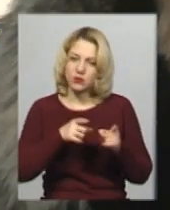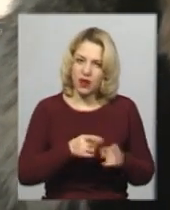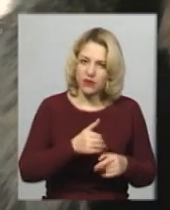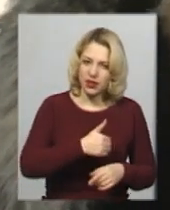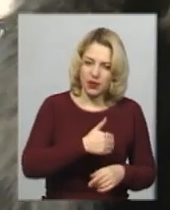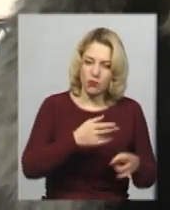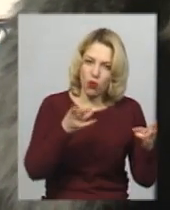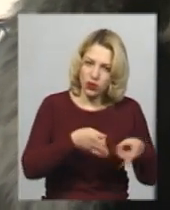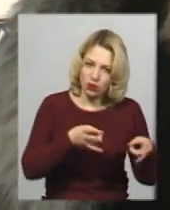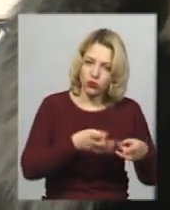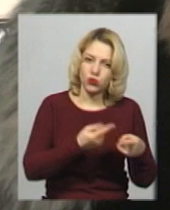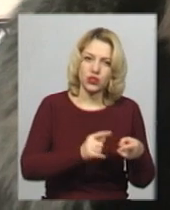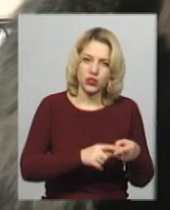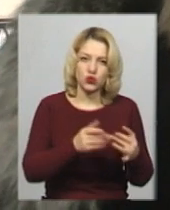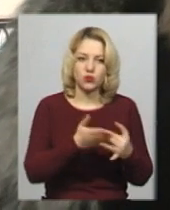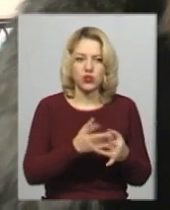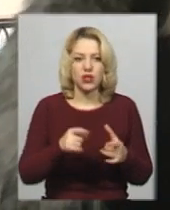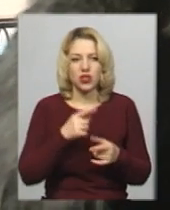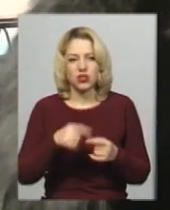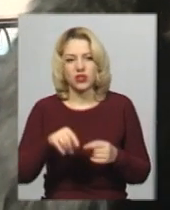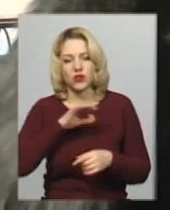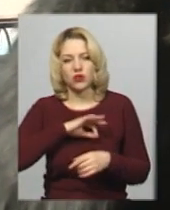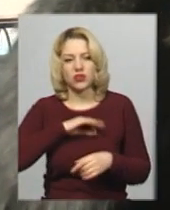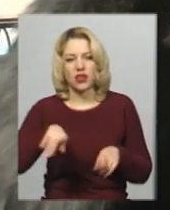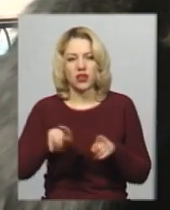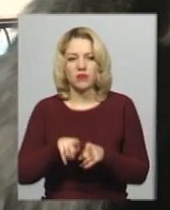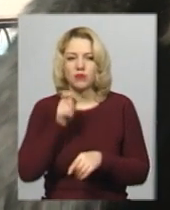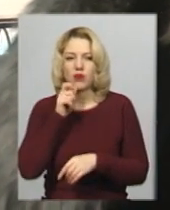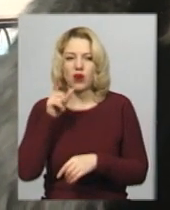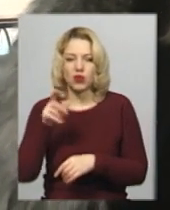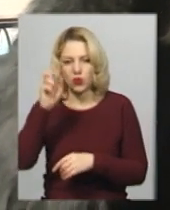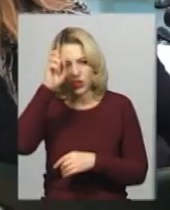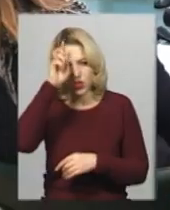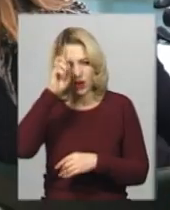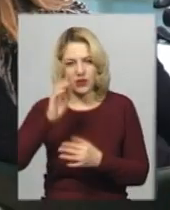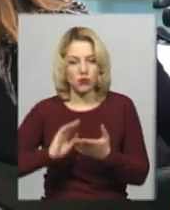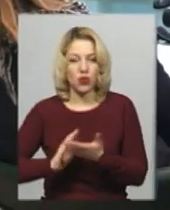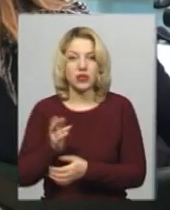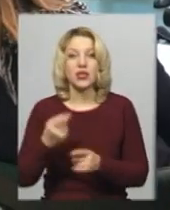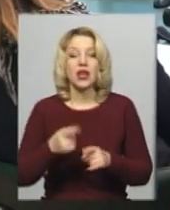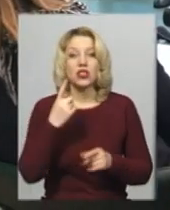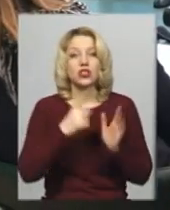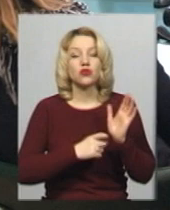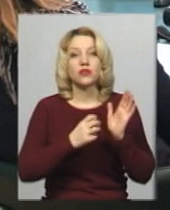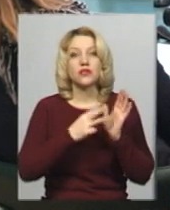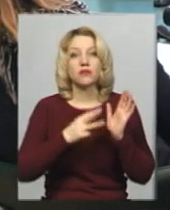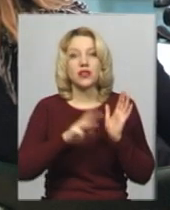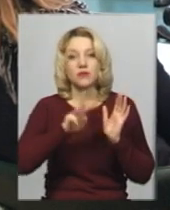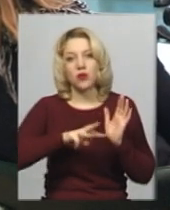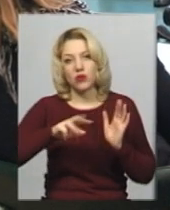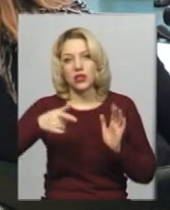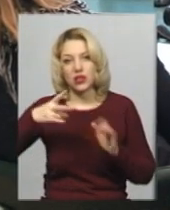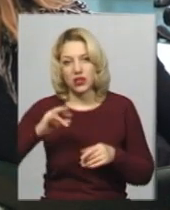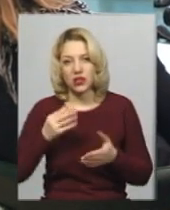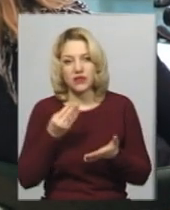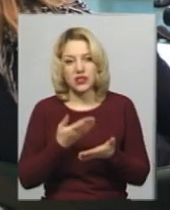користаються такими прогалинами у державній політиці. 618 мільйонів гривень становить борг